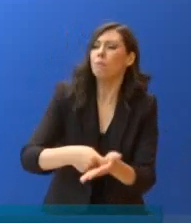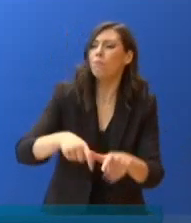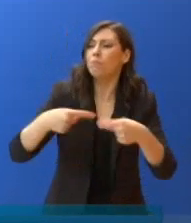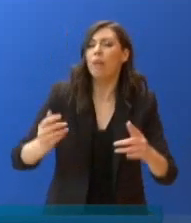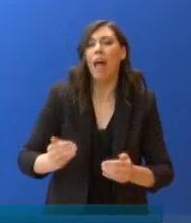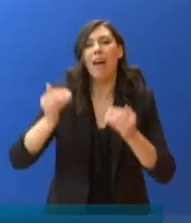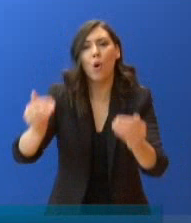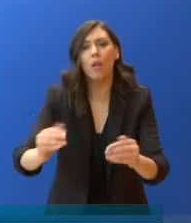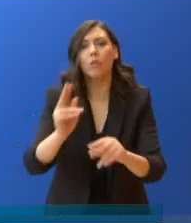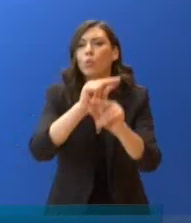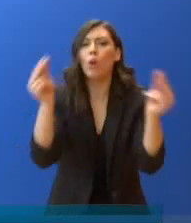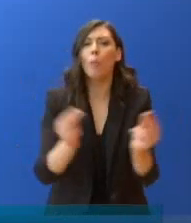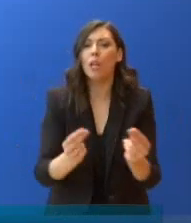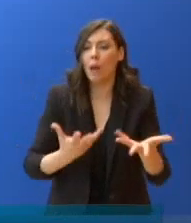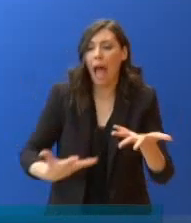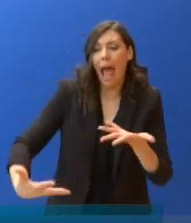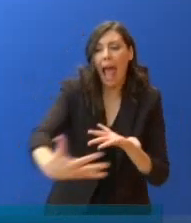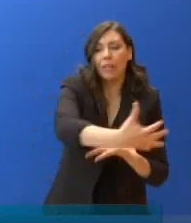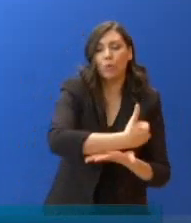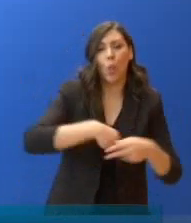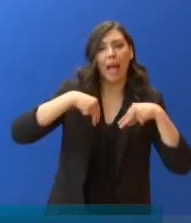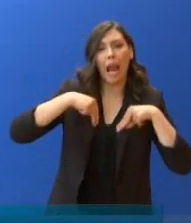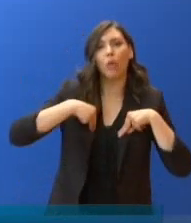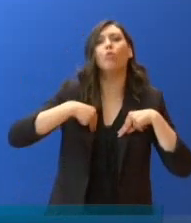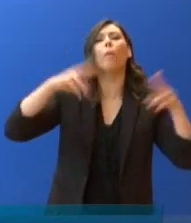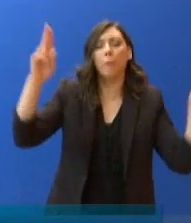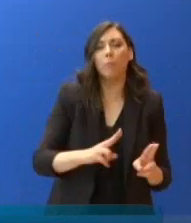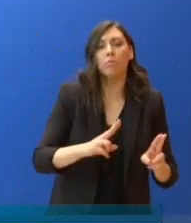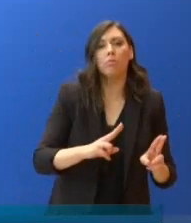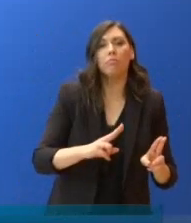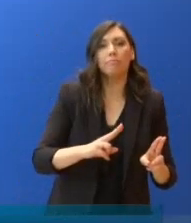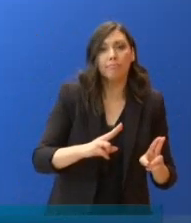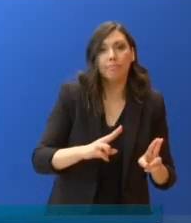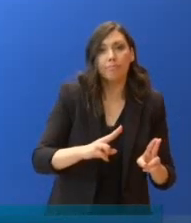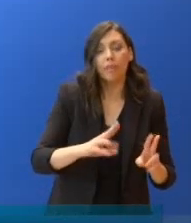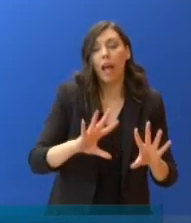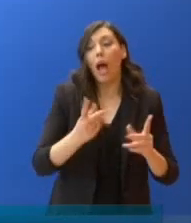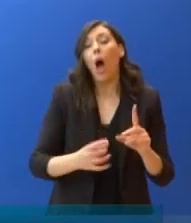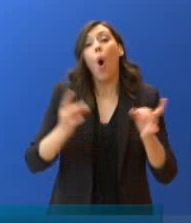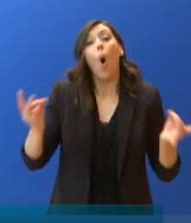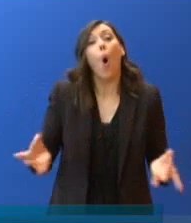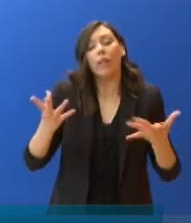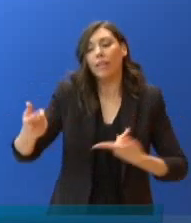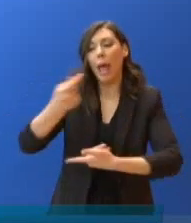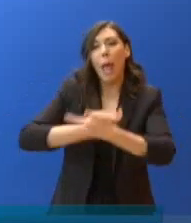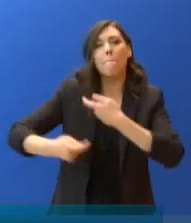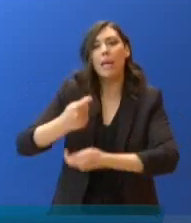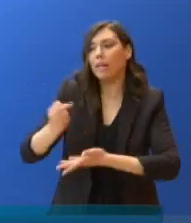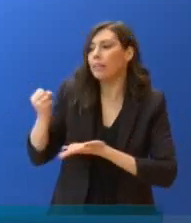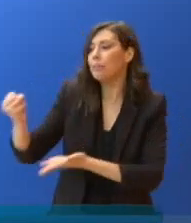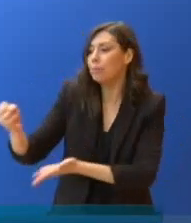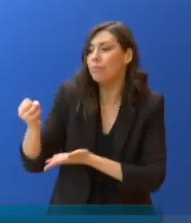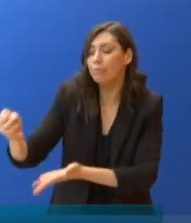στιγμή, οι δαπάνες του κράτους αυξάνονται επίσης απότομα όταν παίρνουμε μέτρα στήριξης ελληνικής οικονομίας, είτε αυτό αφορά τη χορήγηση 800